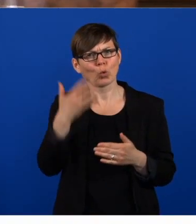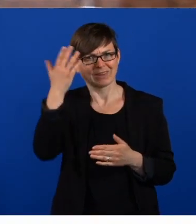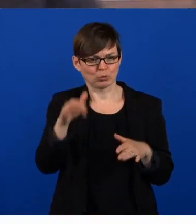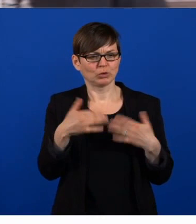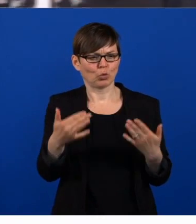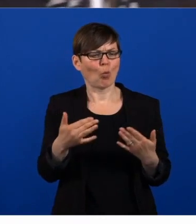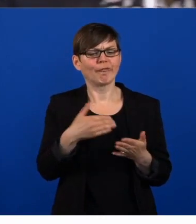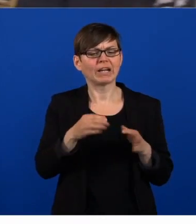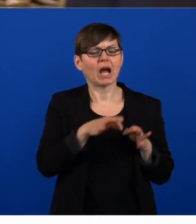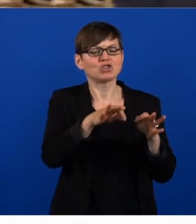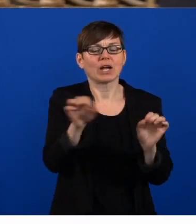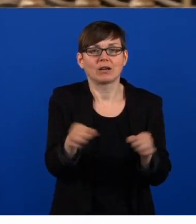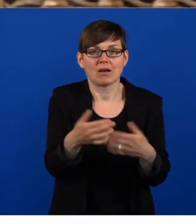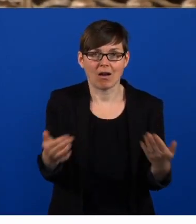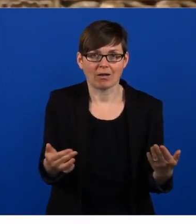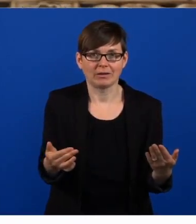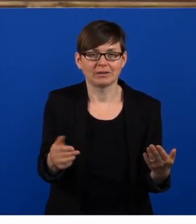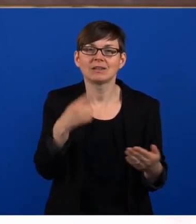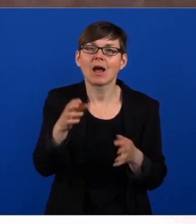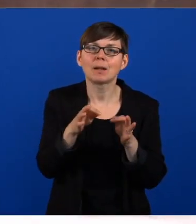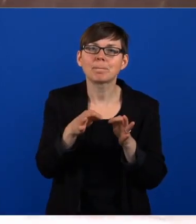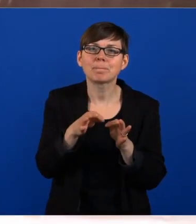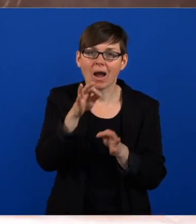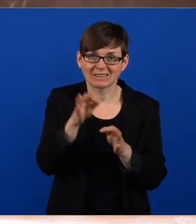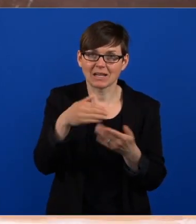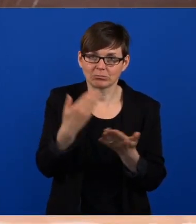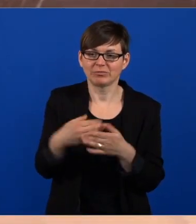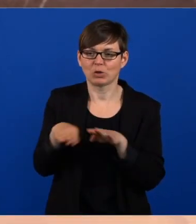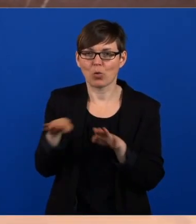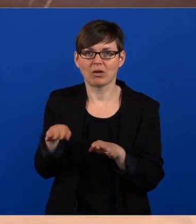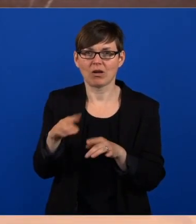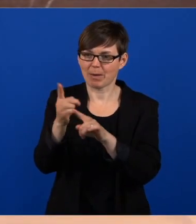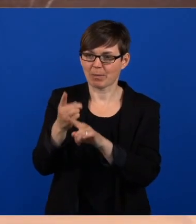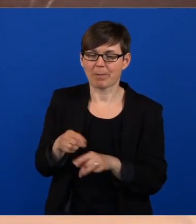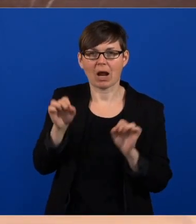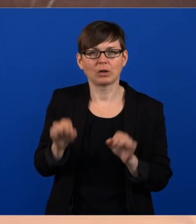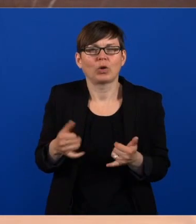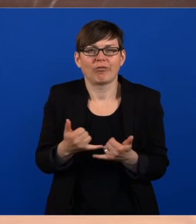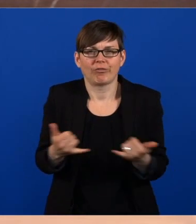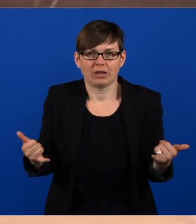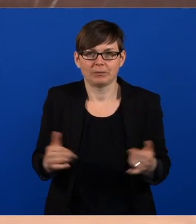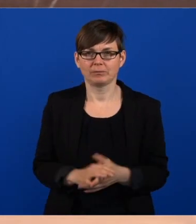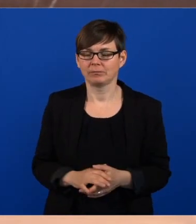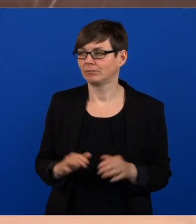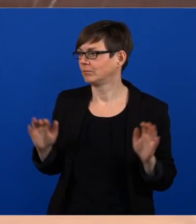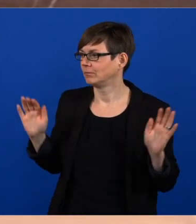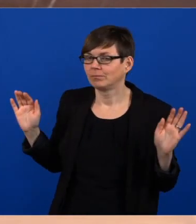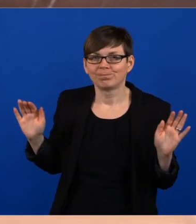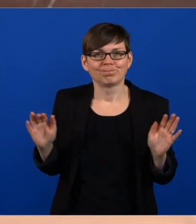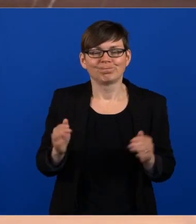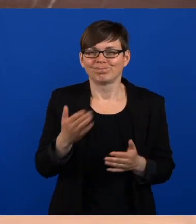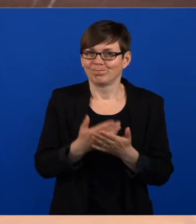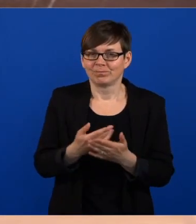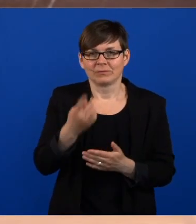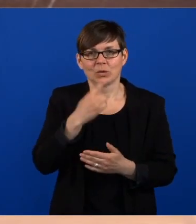Also wir wissen natürlich jetzt auch nicht mehr, als alle anderen wissen. Wir haben die Empfehlungen und die Annahmen, die es gibt zu